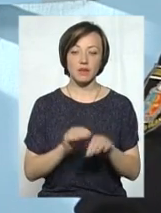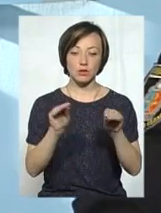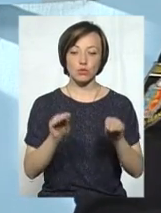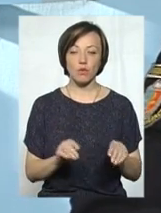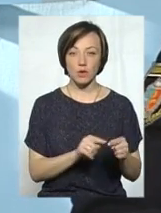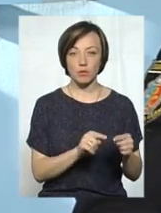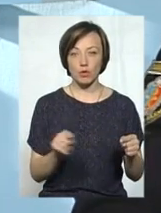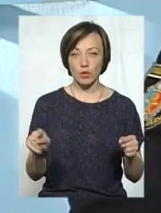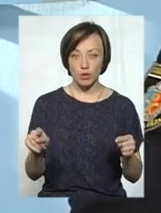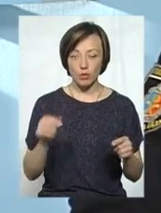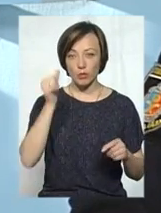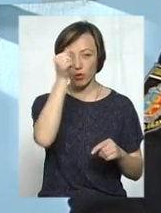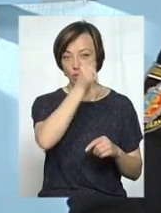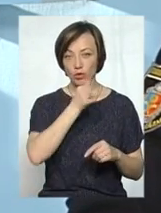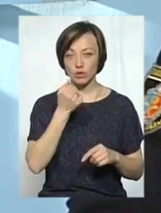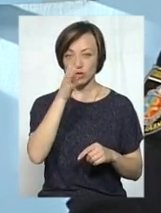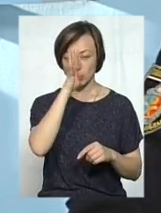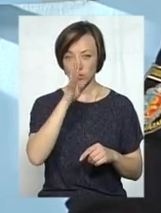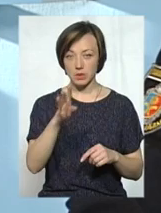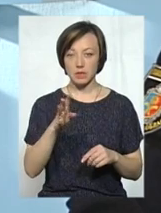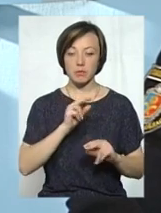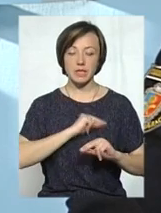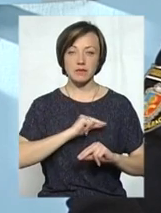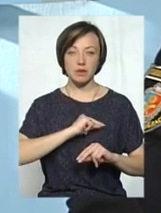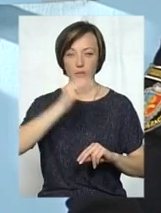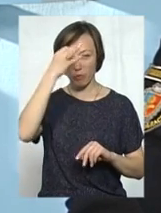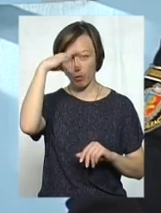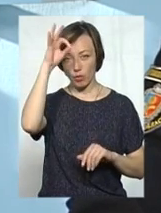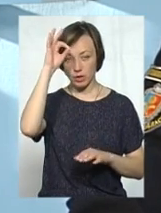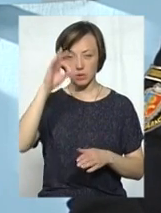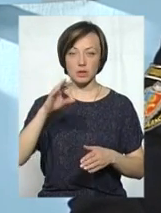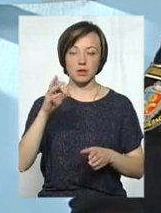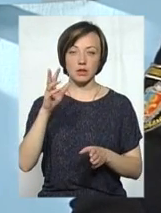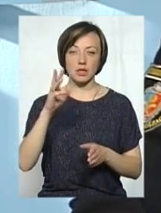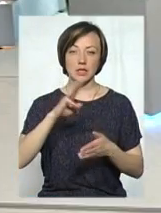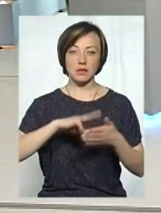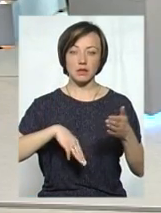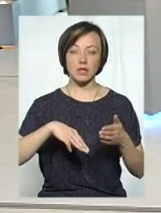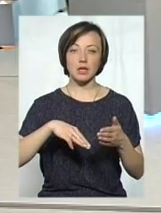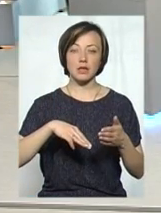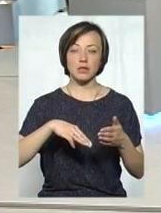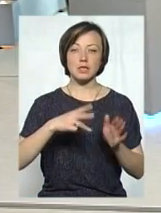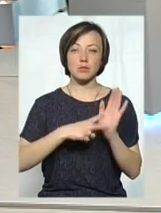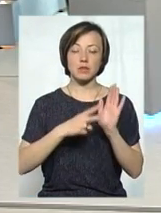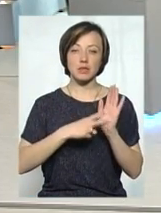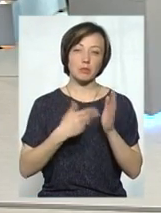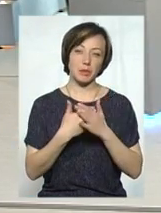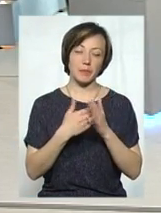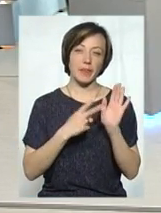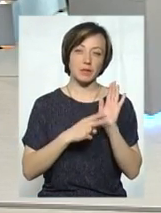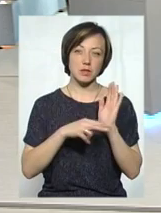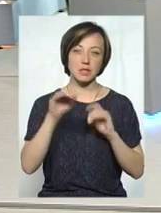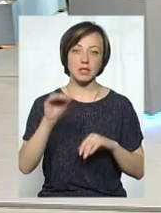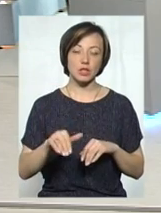Протягом поточного року, 4 місяців, працівниками поліції накладено 70 тисяч, приблизно біля